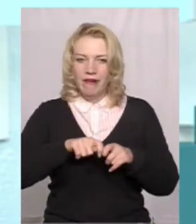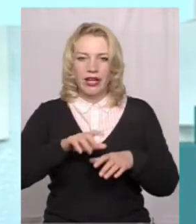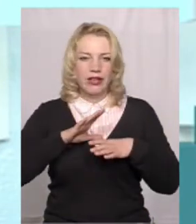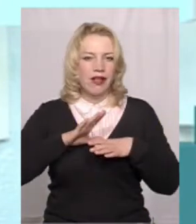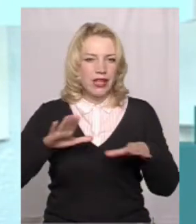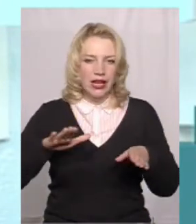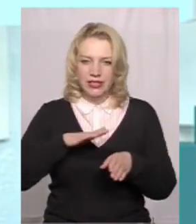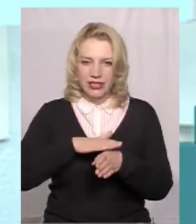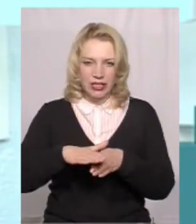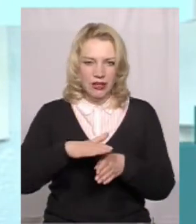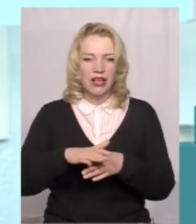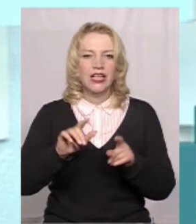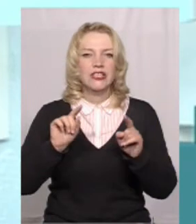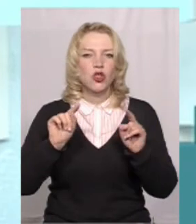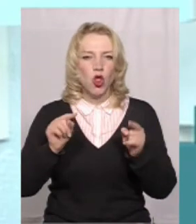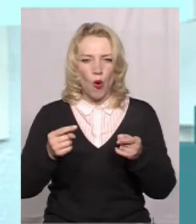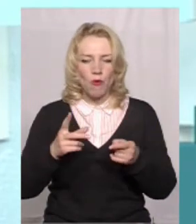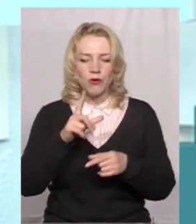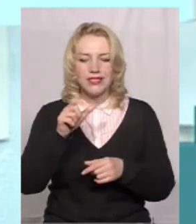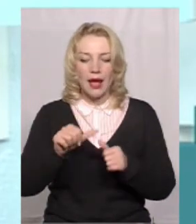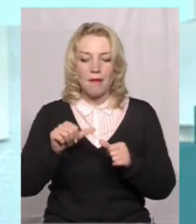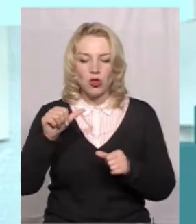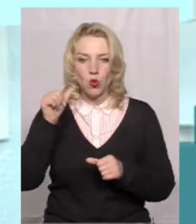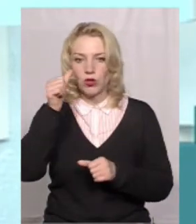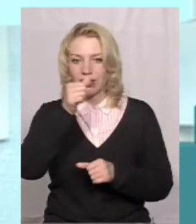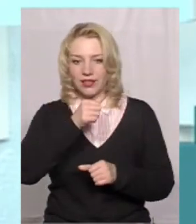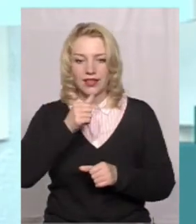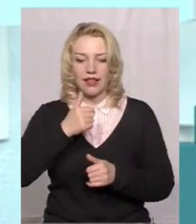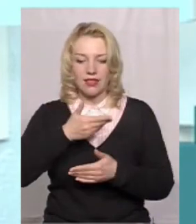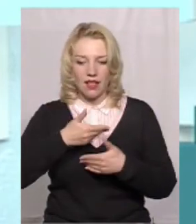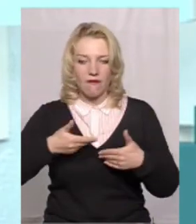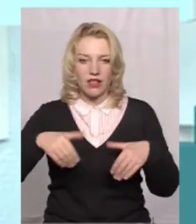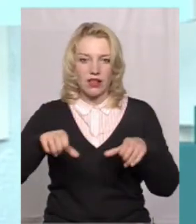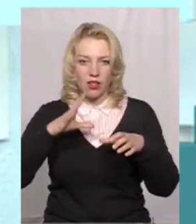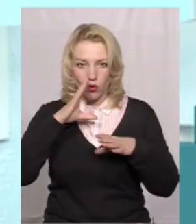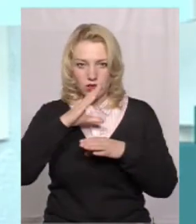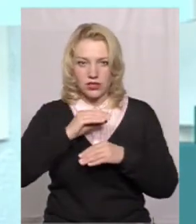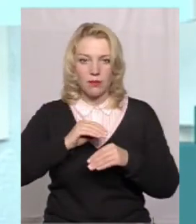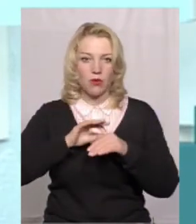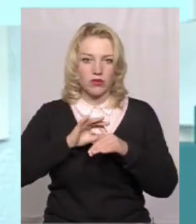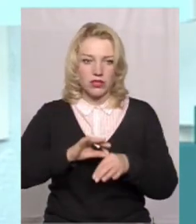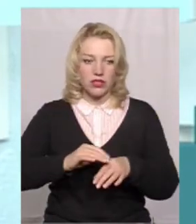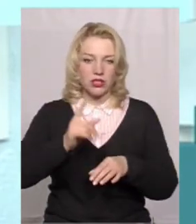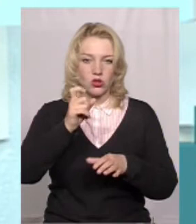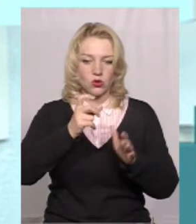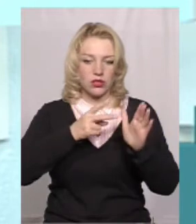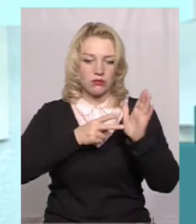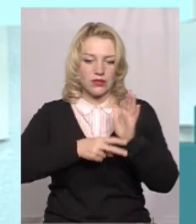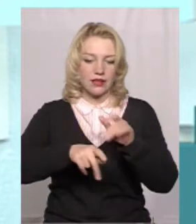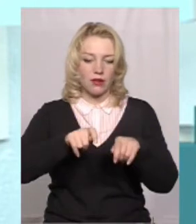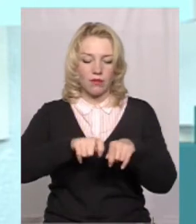Тому за минулий рік нам все ж таки вдалося провести 180 перевірок.